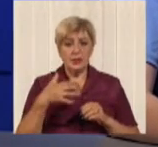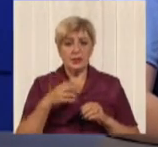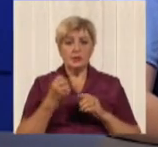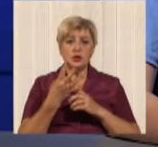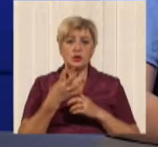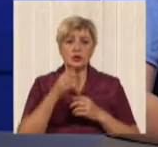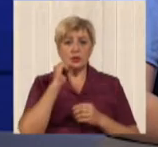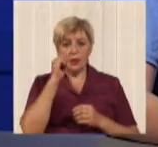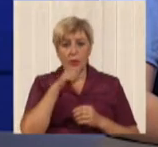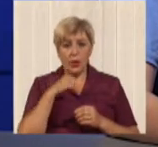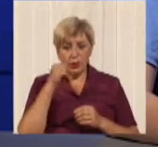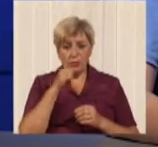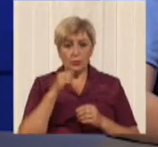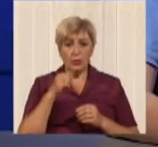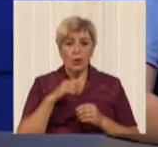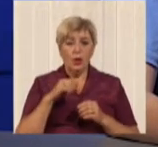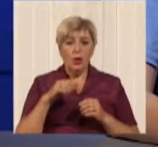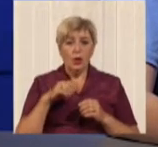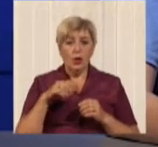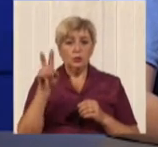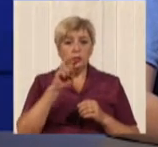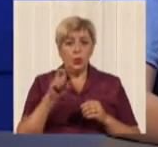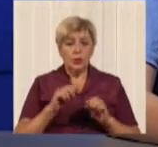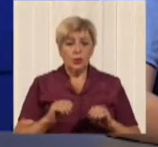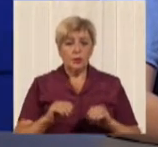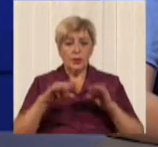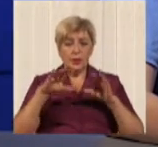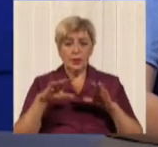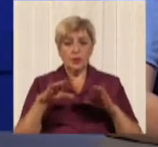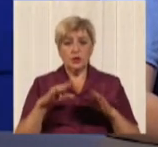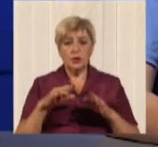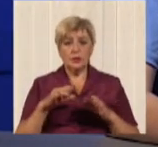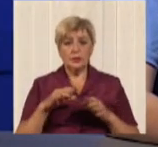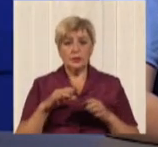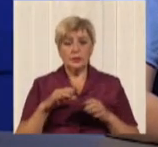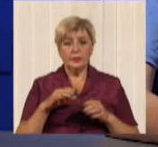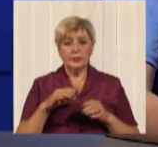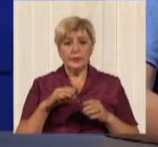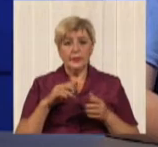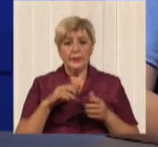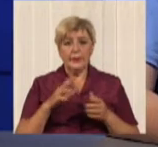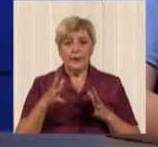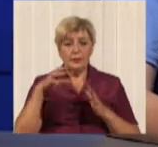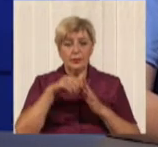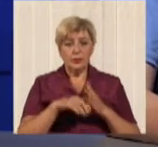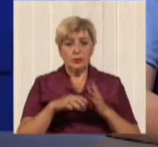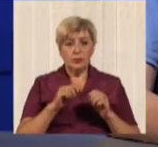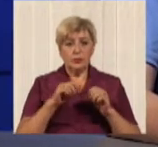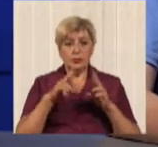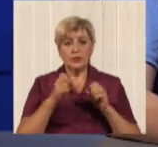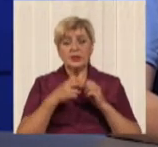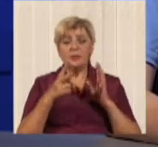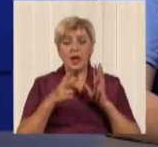році курс долара вырос ще більш значительно, прошло в рост стоимости електроенергії. В 2017